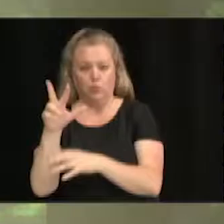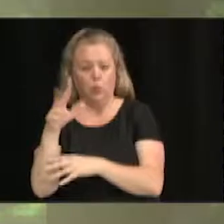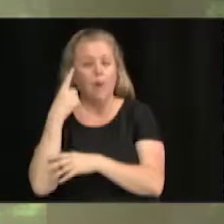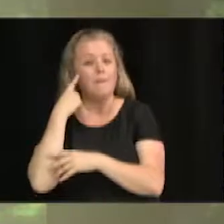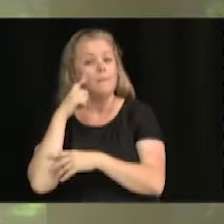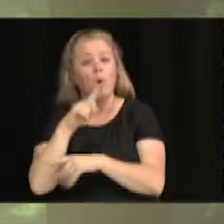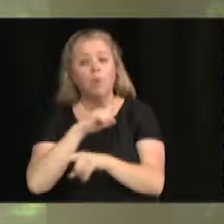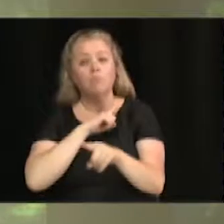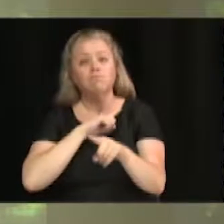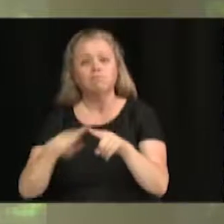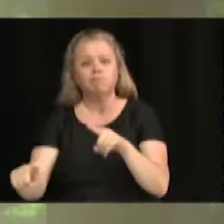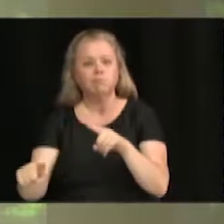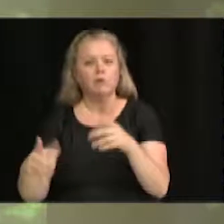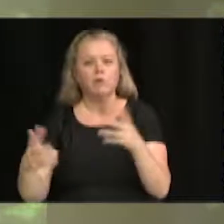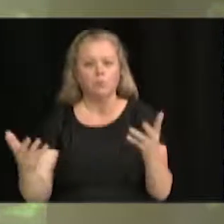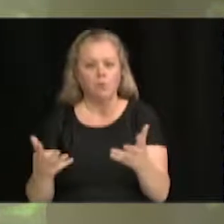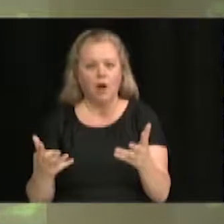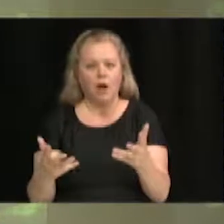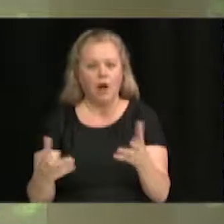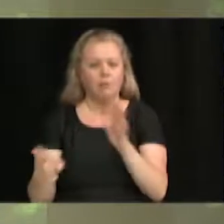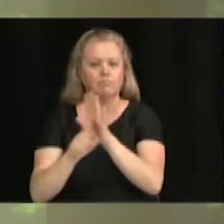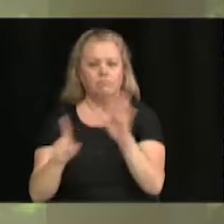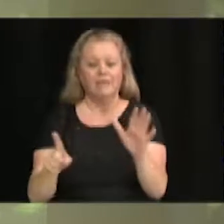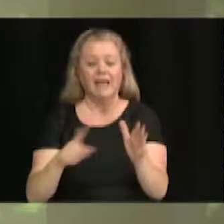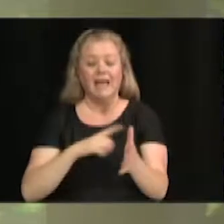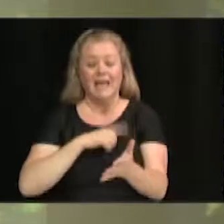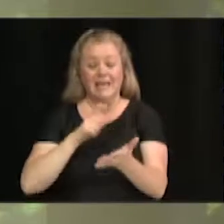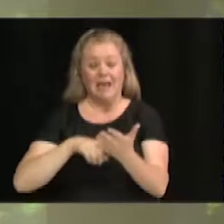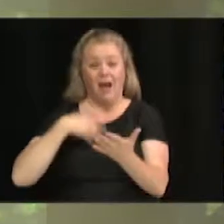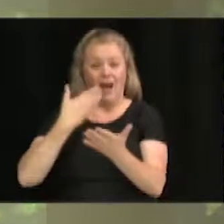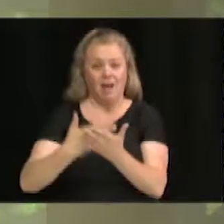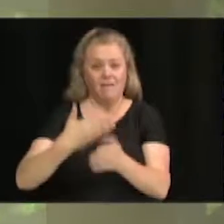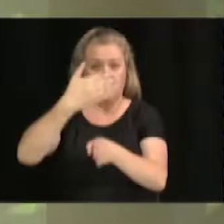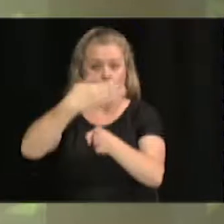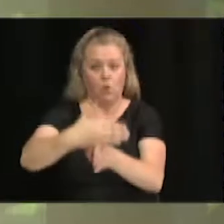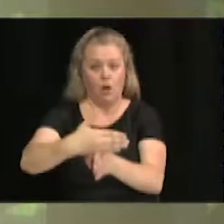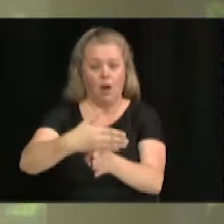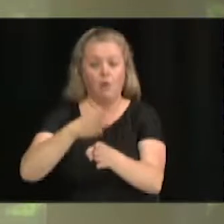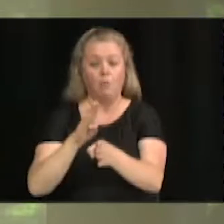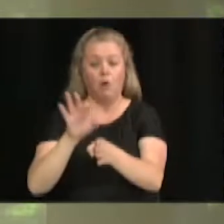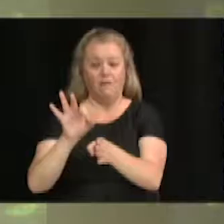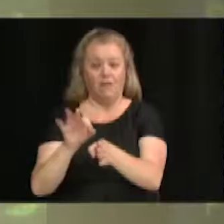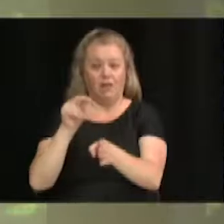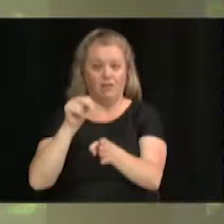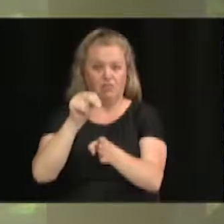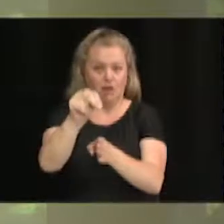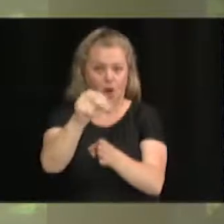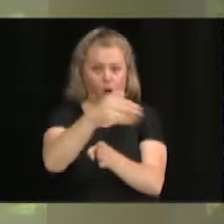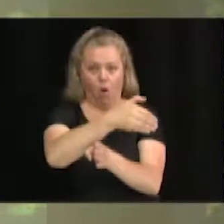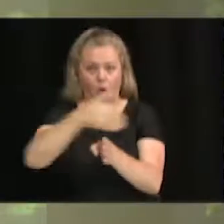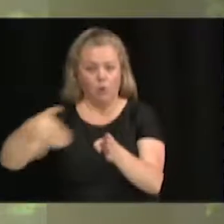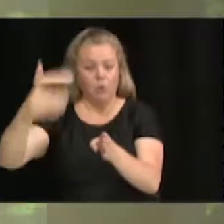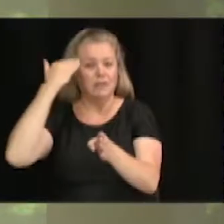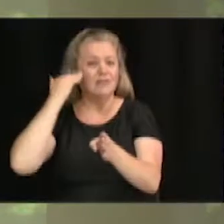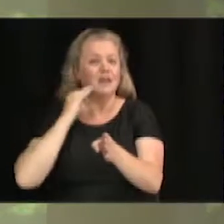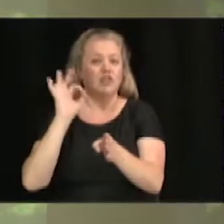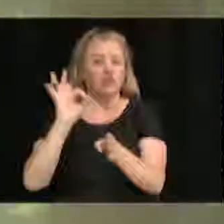à interdire le virage à droite à un feu rouge à l'intersection du boulevard des Bois-Francs-Nord et de la rue Saint-Georges.